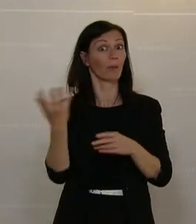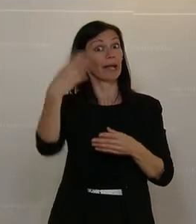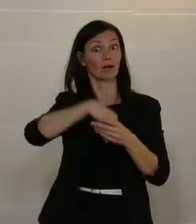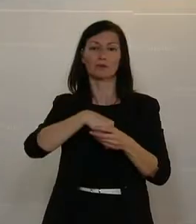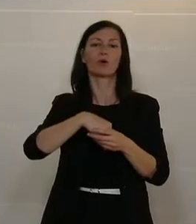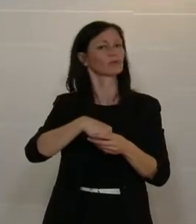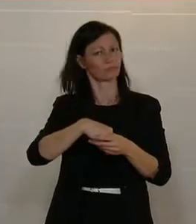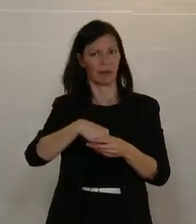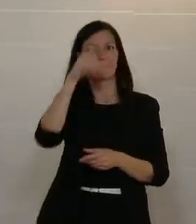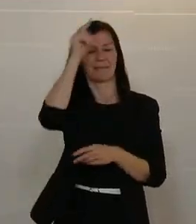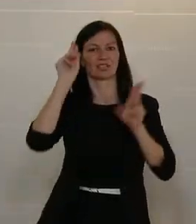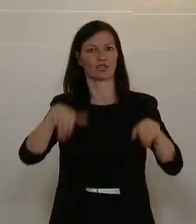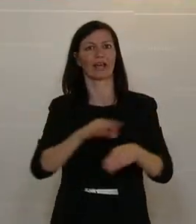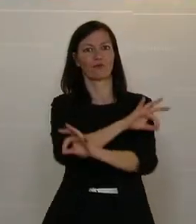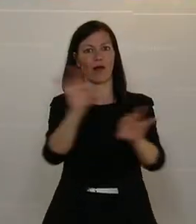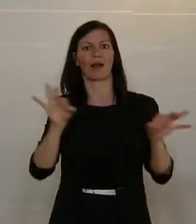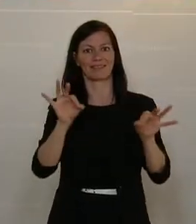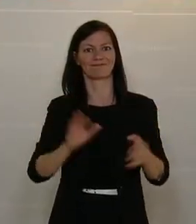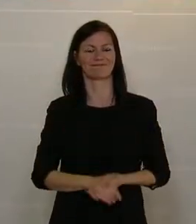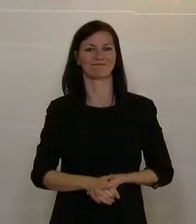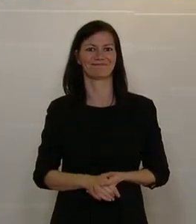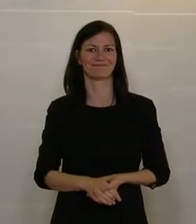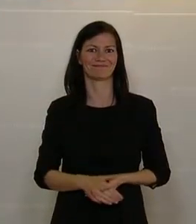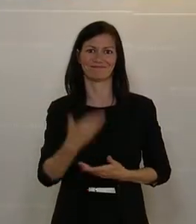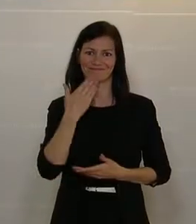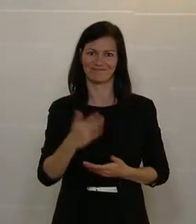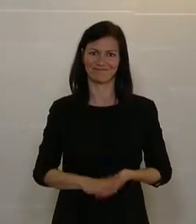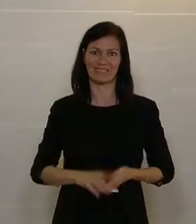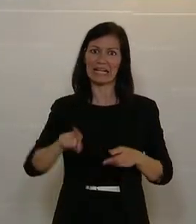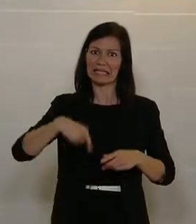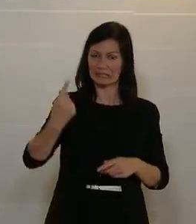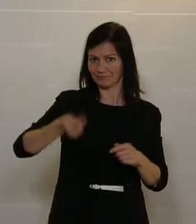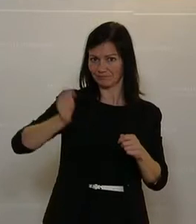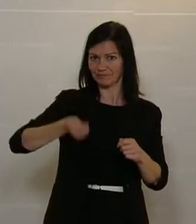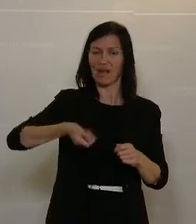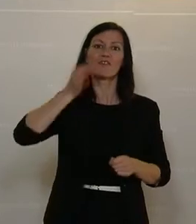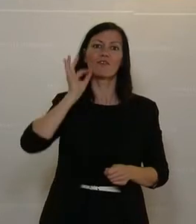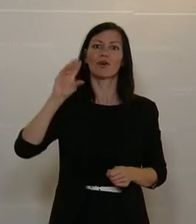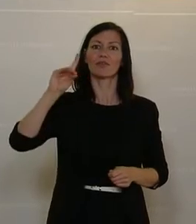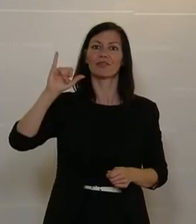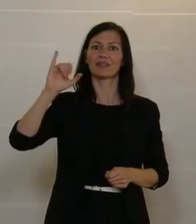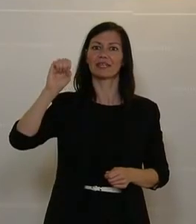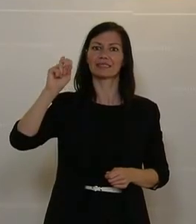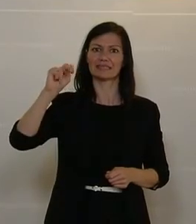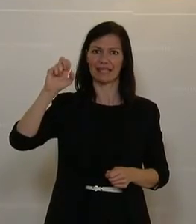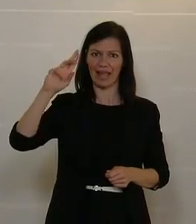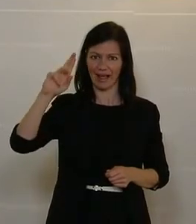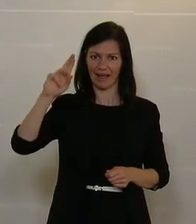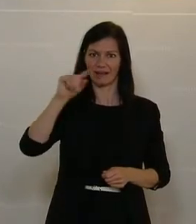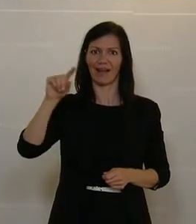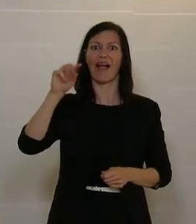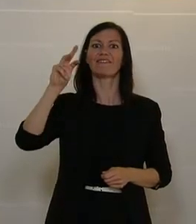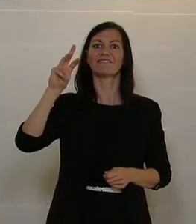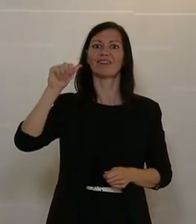Wenn morgen ich es bin, Fiona Fiedler von Eneo, sie ist Behindertensprecherin ihrer Partei, erinnert daran, dass Menschen ein